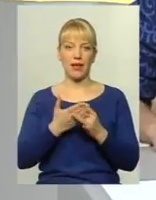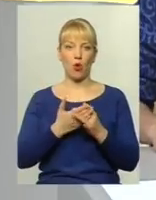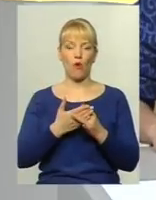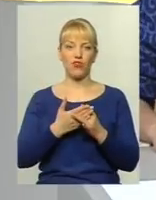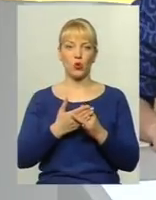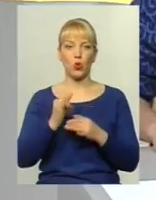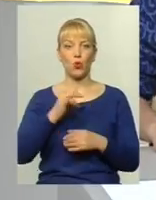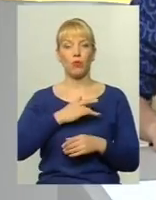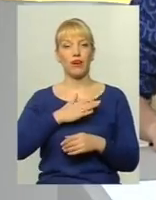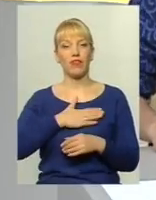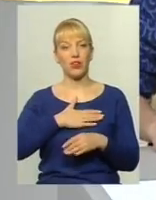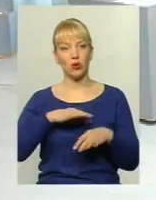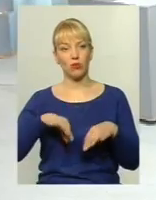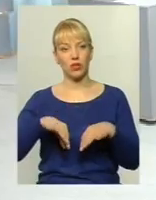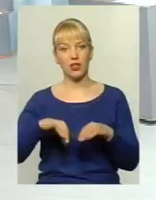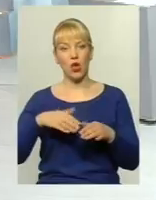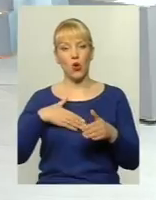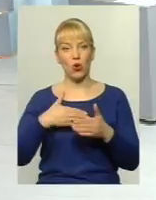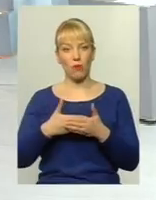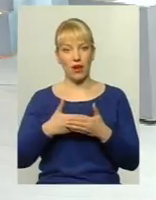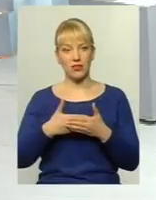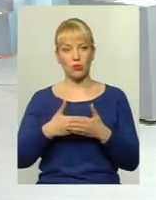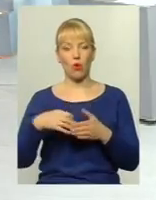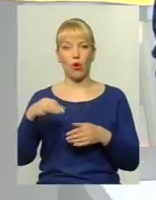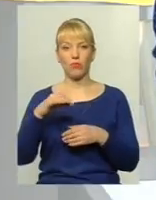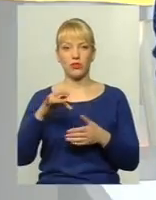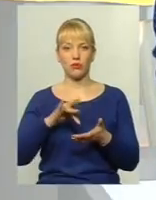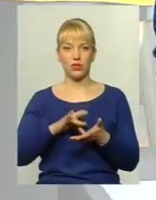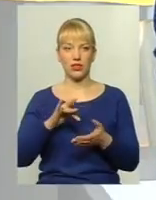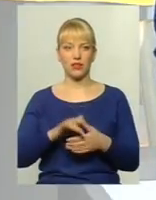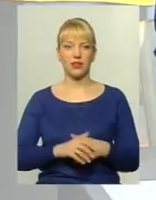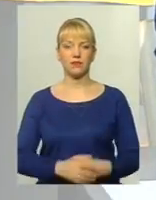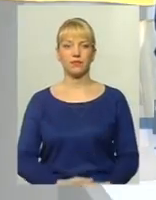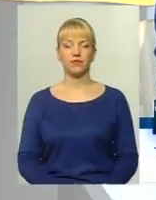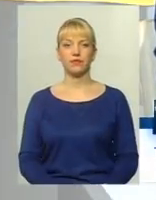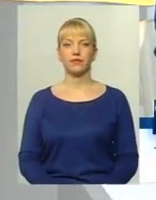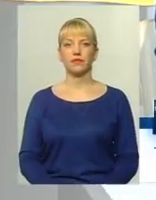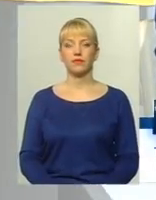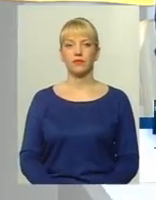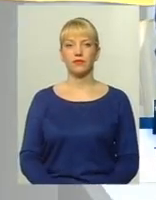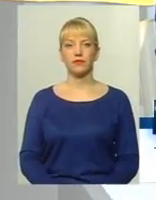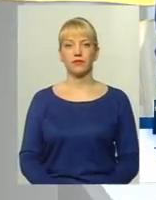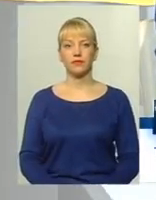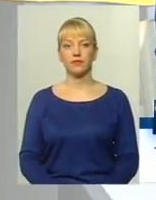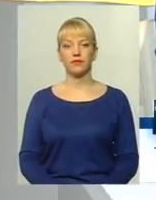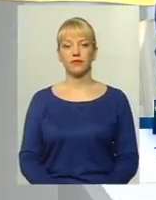приватному транспорті громадському обласному центру 61-1960. Слухаємо вас. Говоріть, будь ласка.